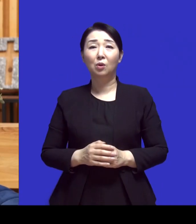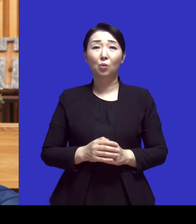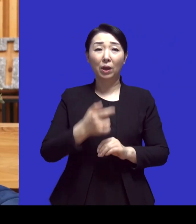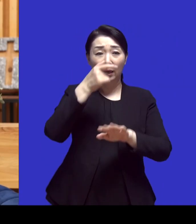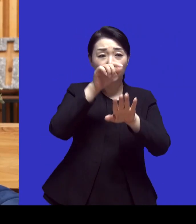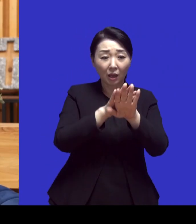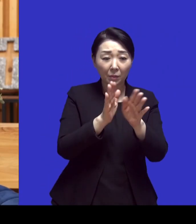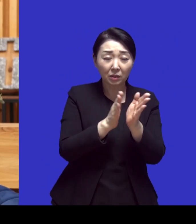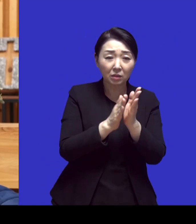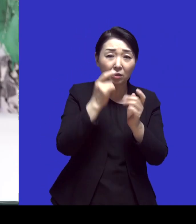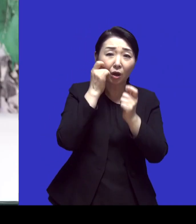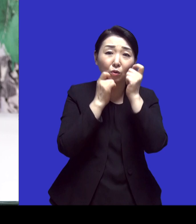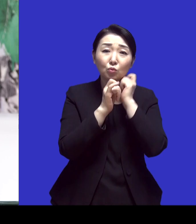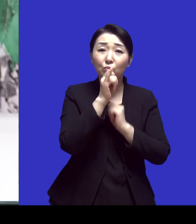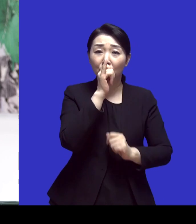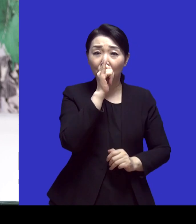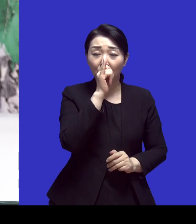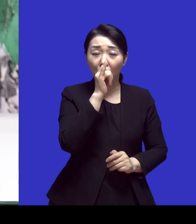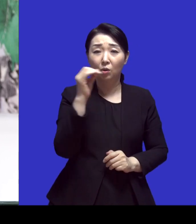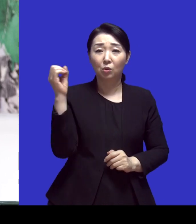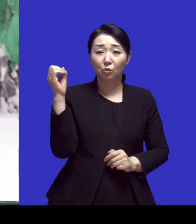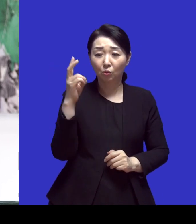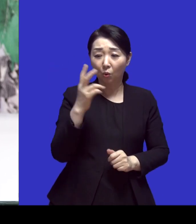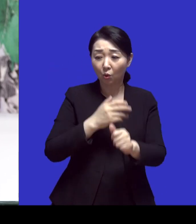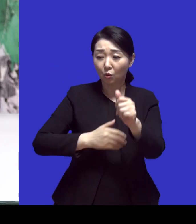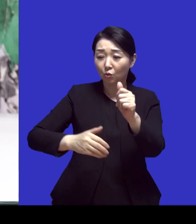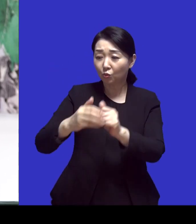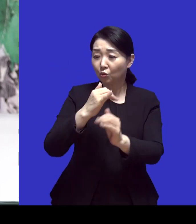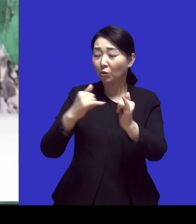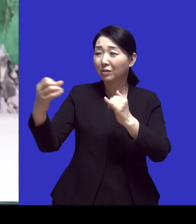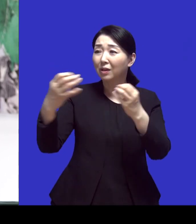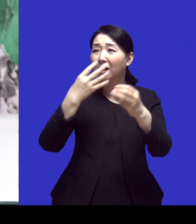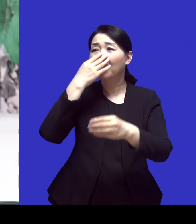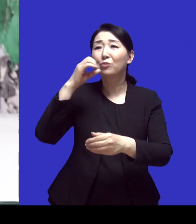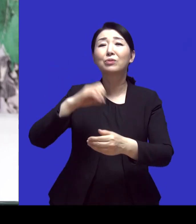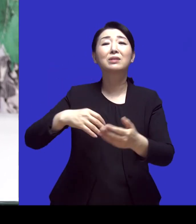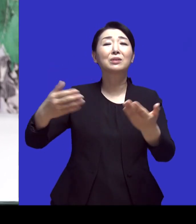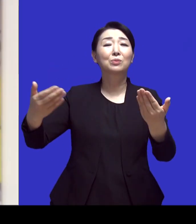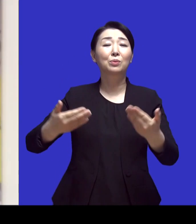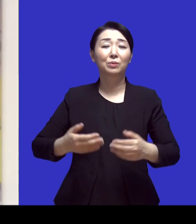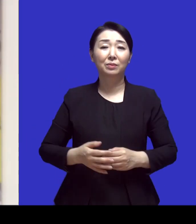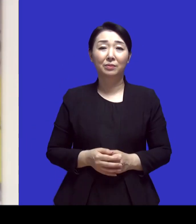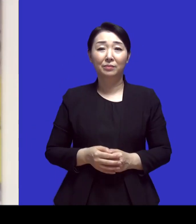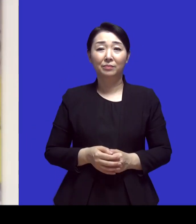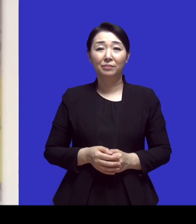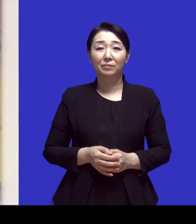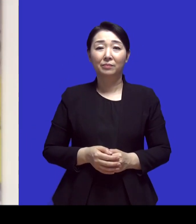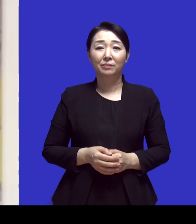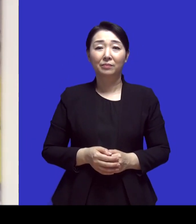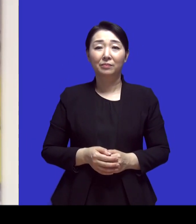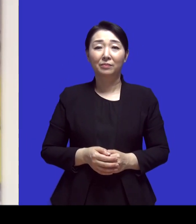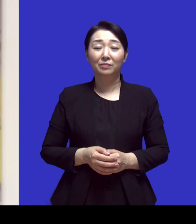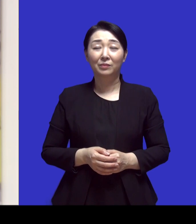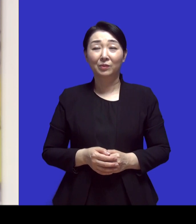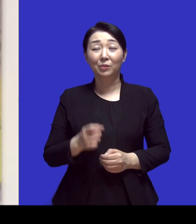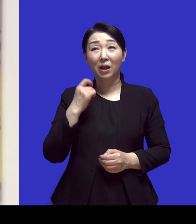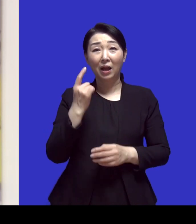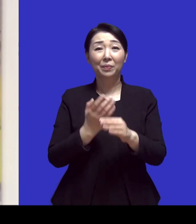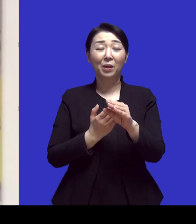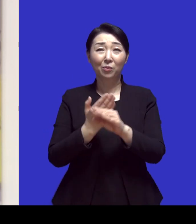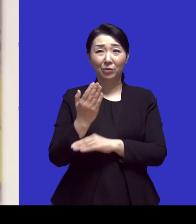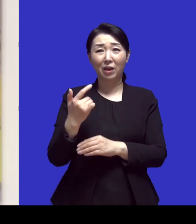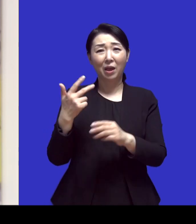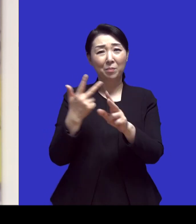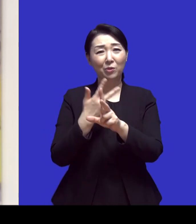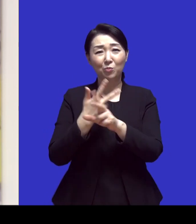쏟아지기 시작하고 아 그래서 막 주변에 사람들이 휴지 갖다 놔주고 아 그렇게 한 달 넘게 매주 은혜